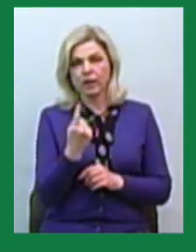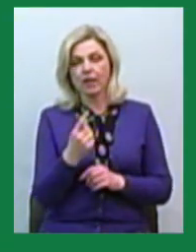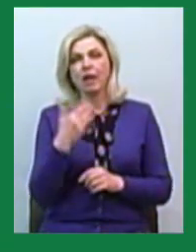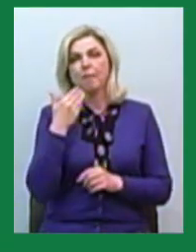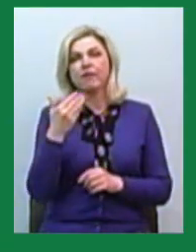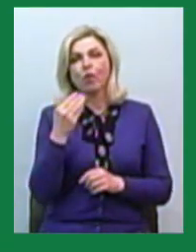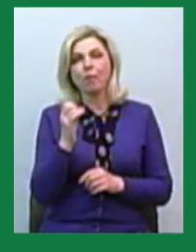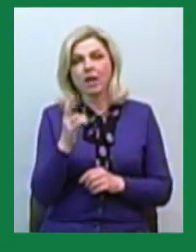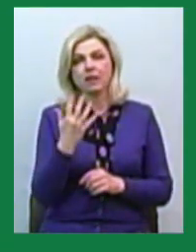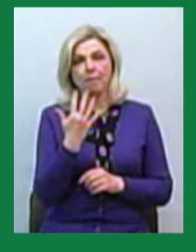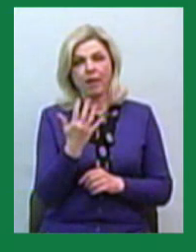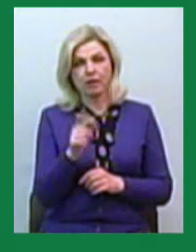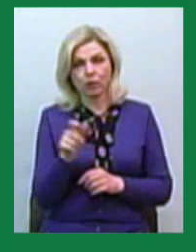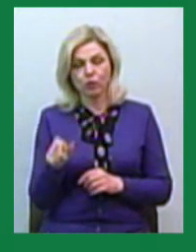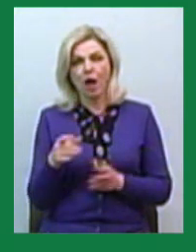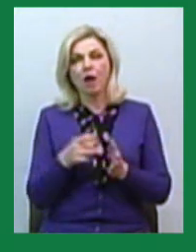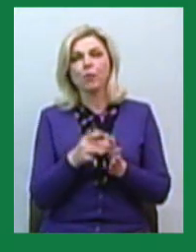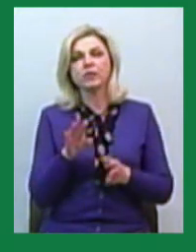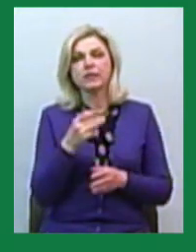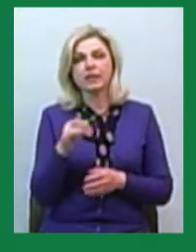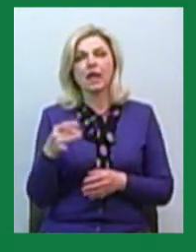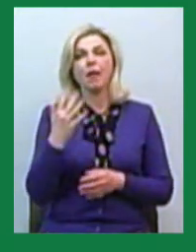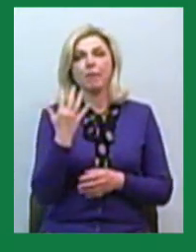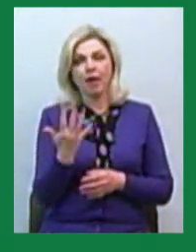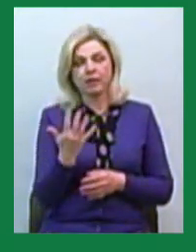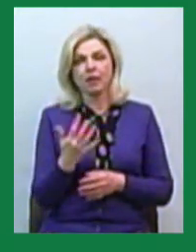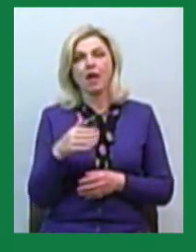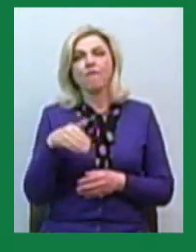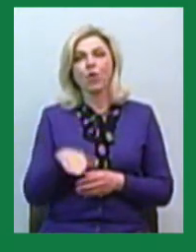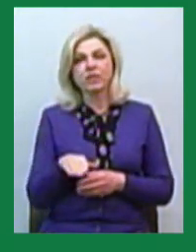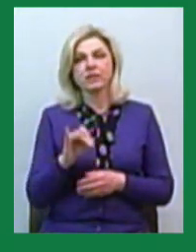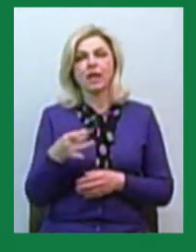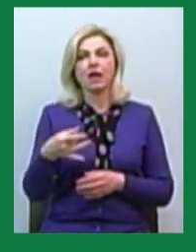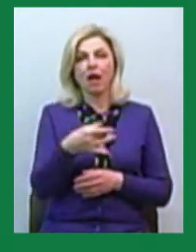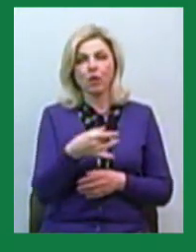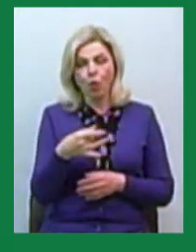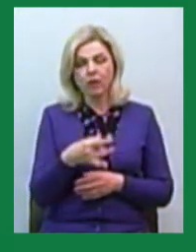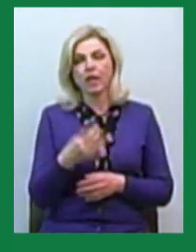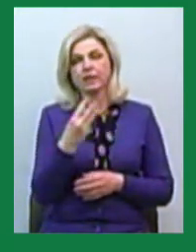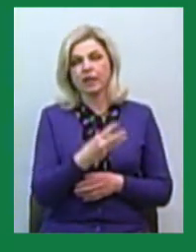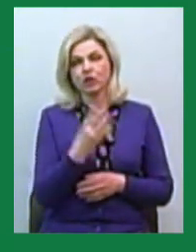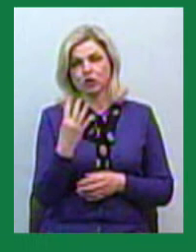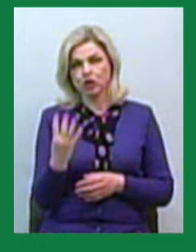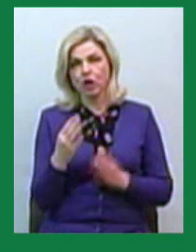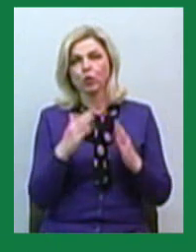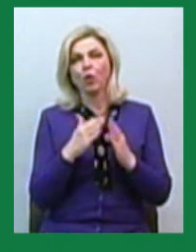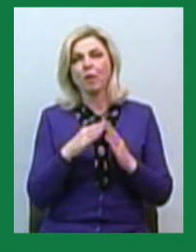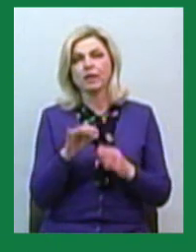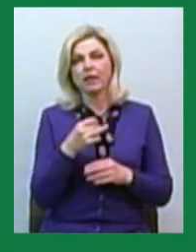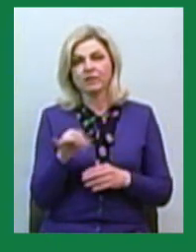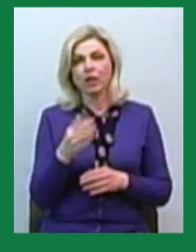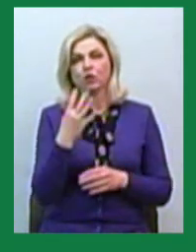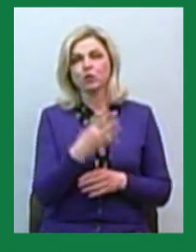Первомайськ 5, Арбузинський район 5, міста Вознесенськ та Вознесенський район 34, Доманівський район